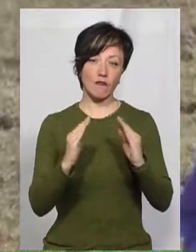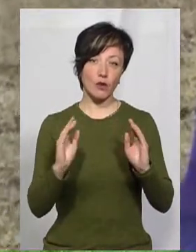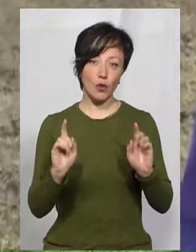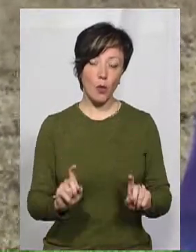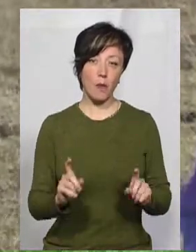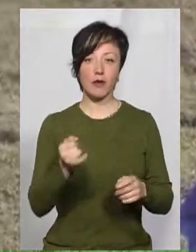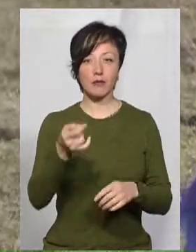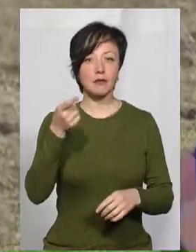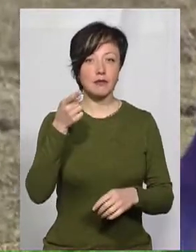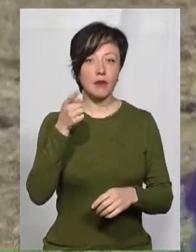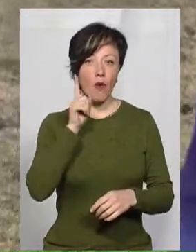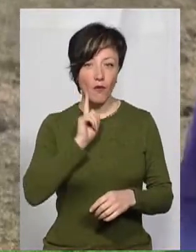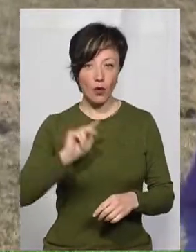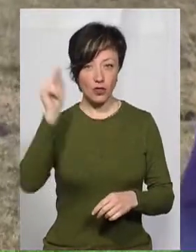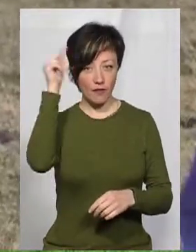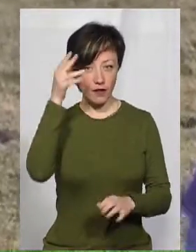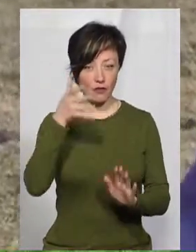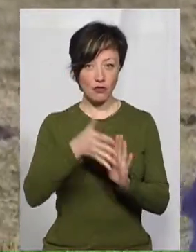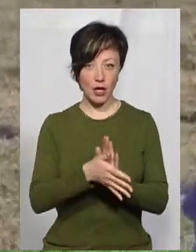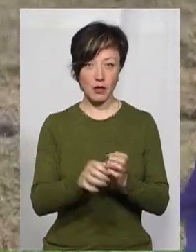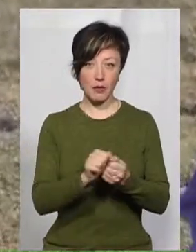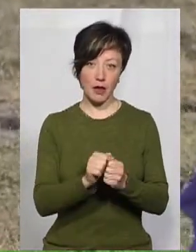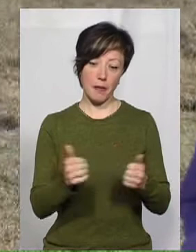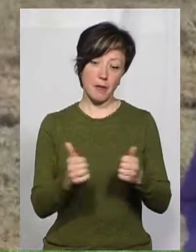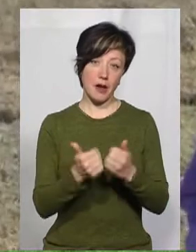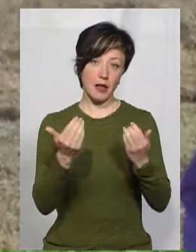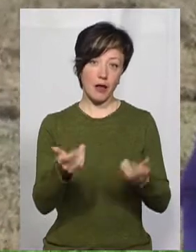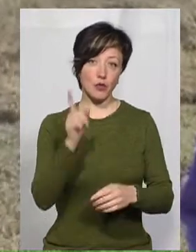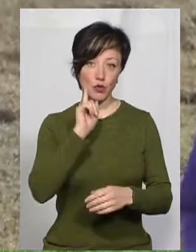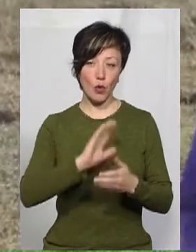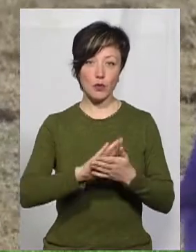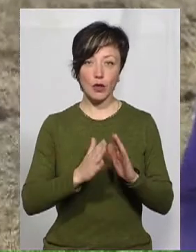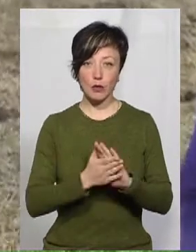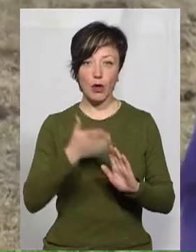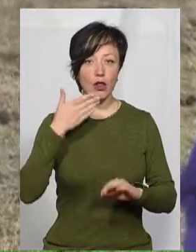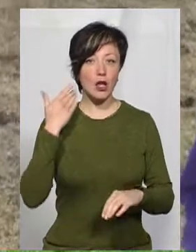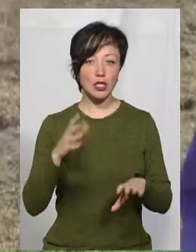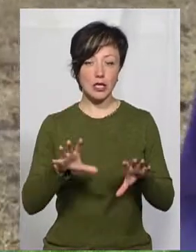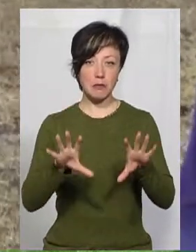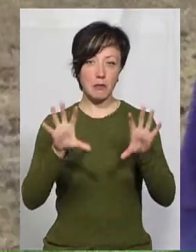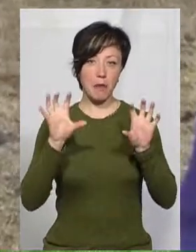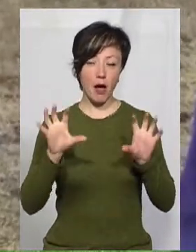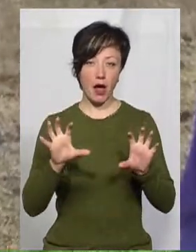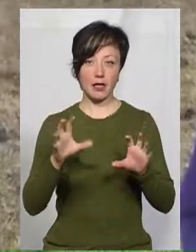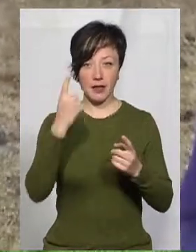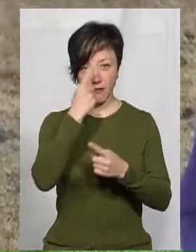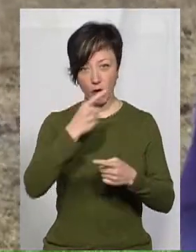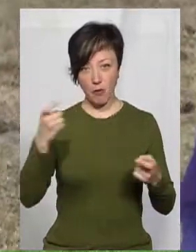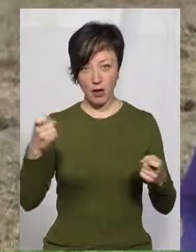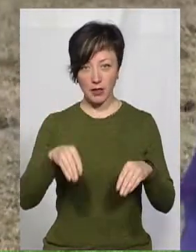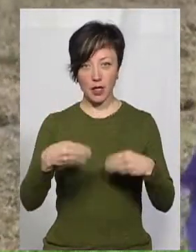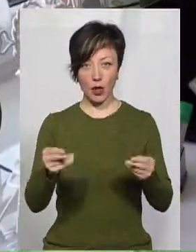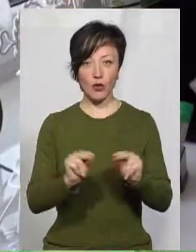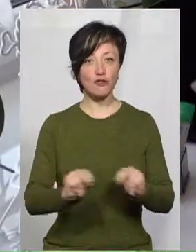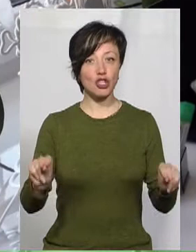вивчати матеріали, тому що біля тебе зручніша обстановка, тобі легше сприймається інформація, яку надають